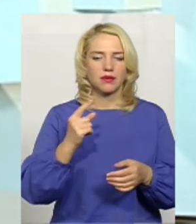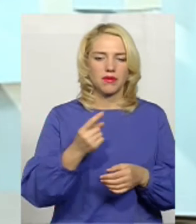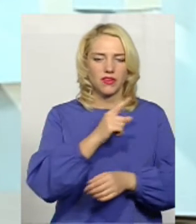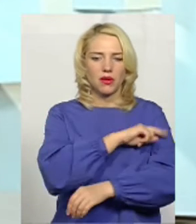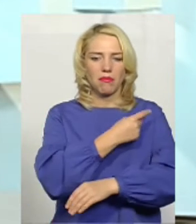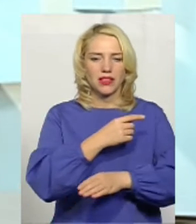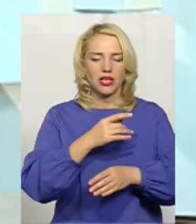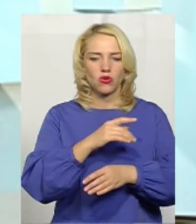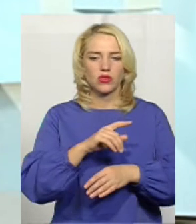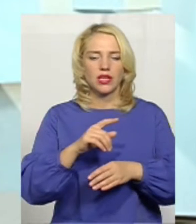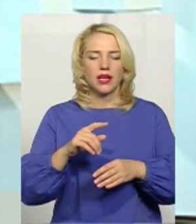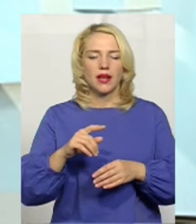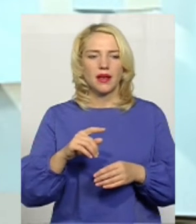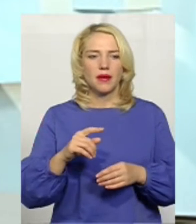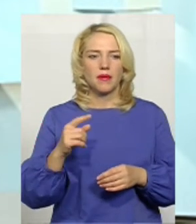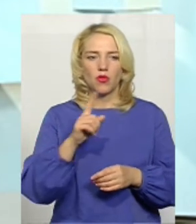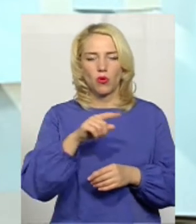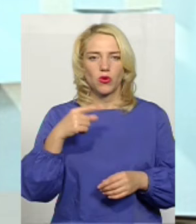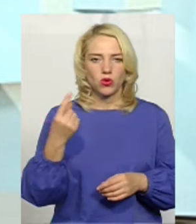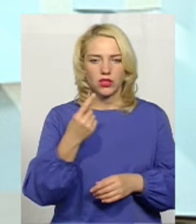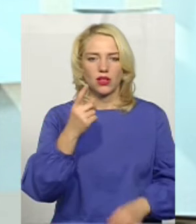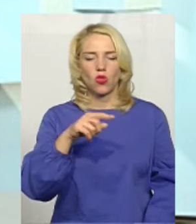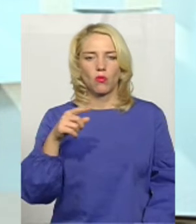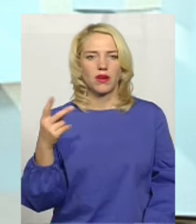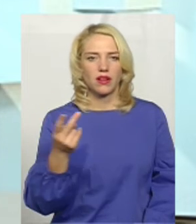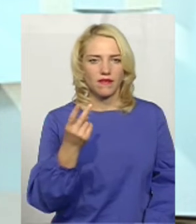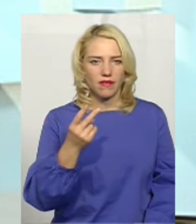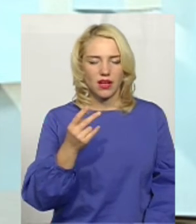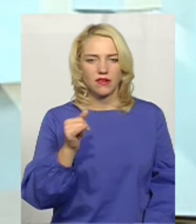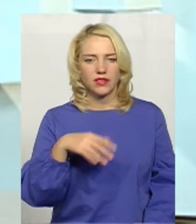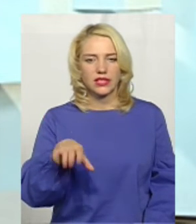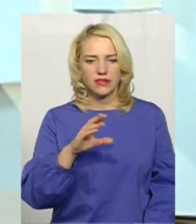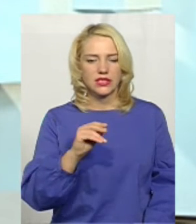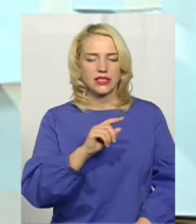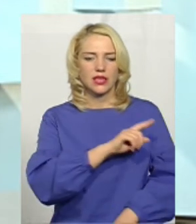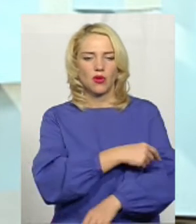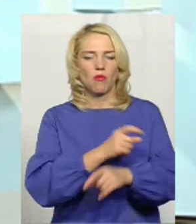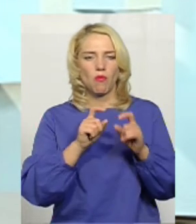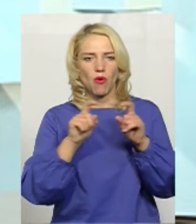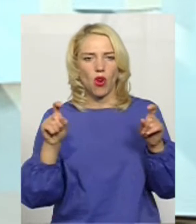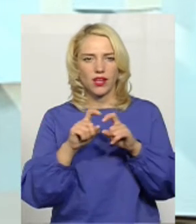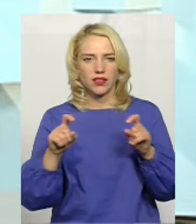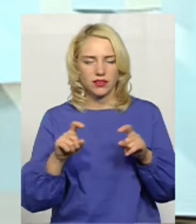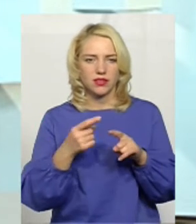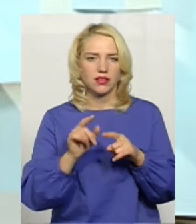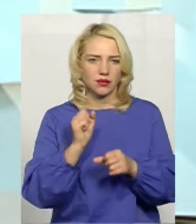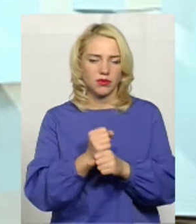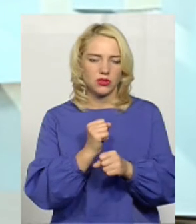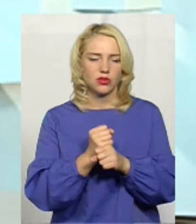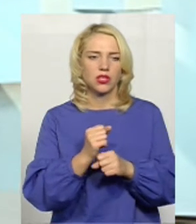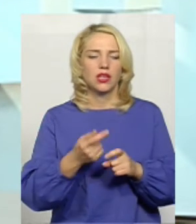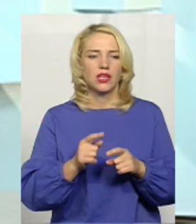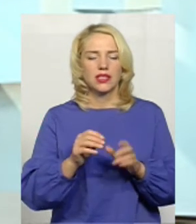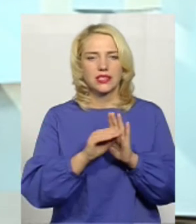-санітарної допомоги номер один, і наш номер два, і плюс всі поліклінічні заклади користуємося системою